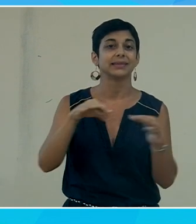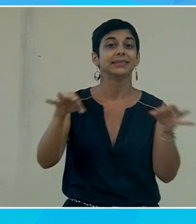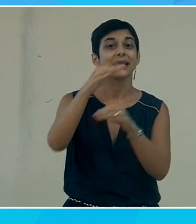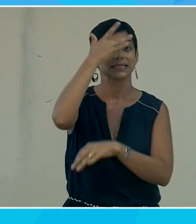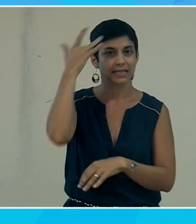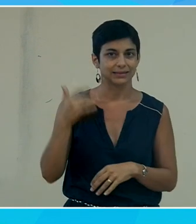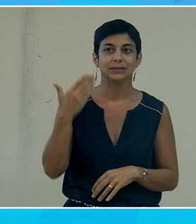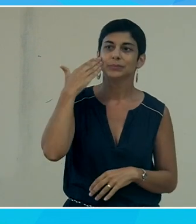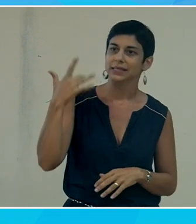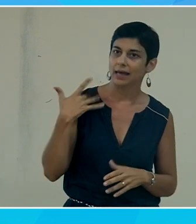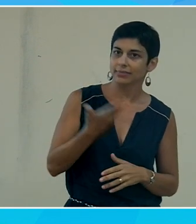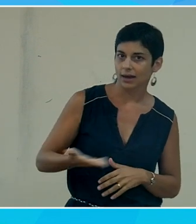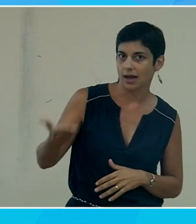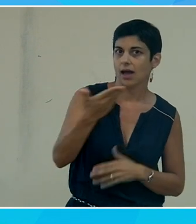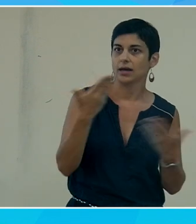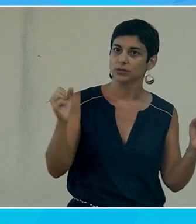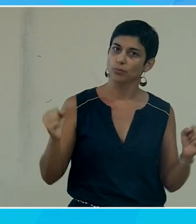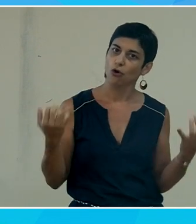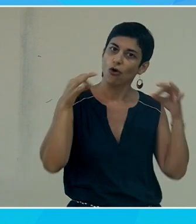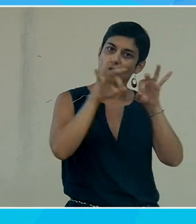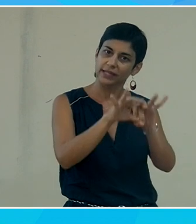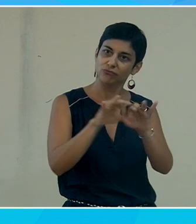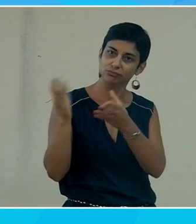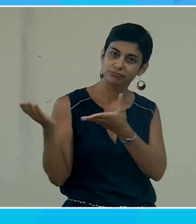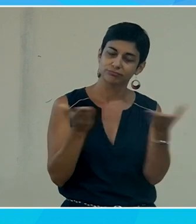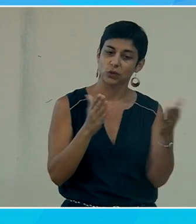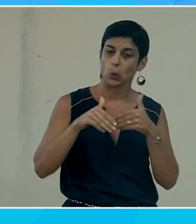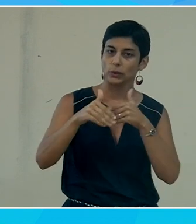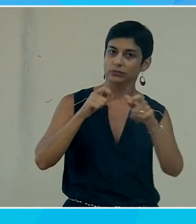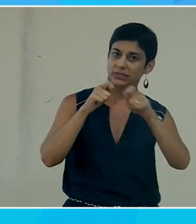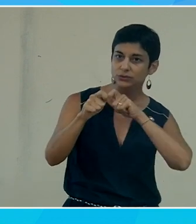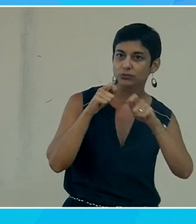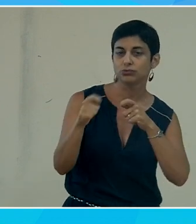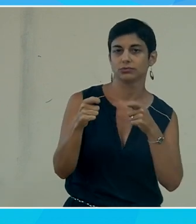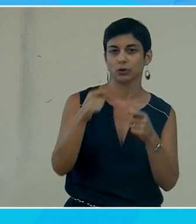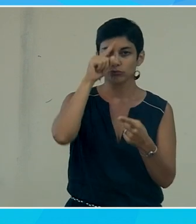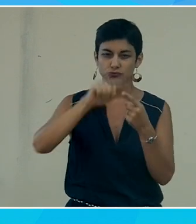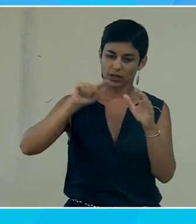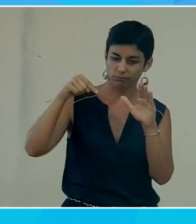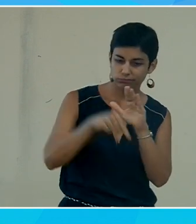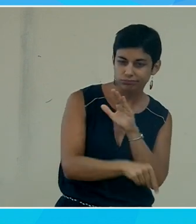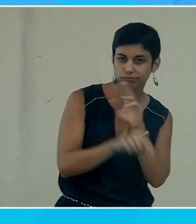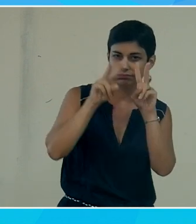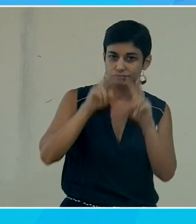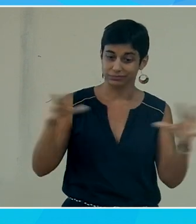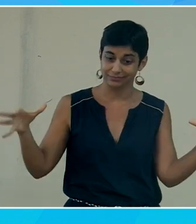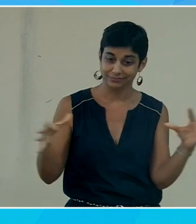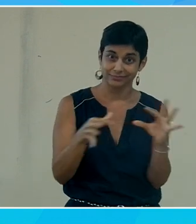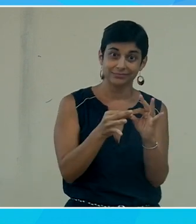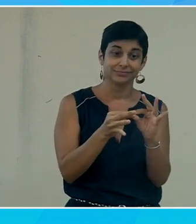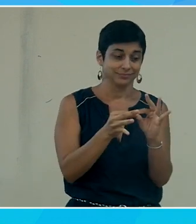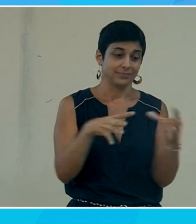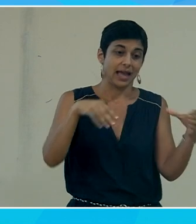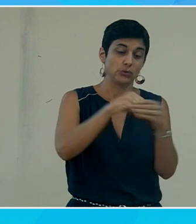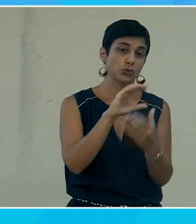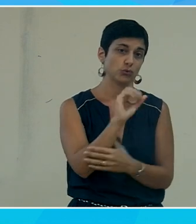donc si ça intéresse certains on peut se retrouver à ce moment là pour continuer à parler pour creuser le sujet et le relier surtout à l'inclusion numérique